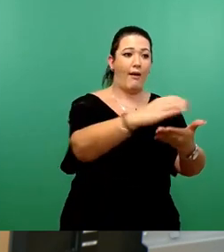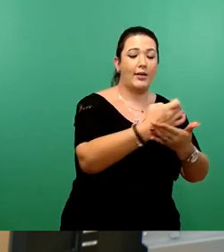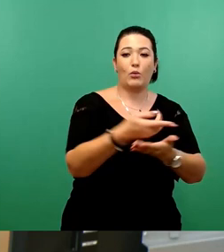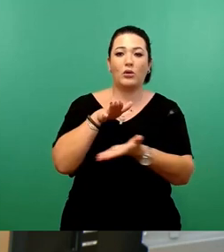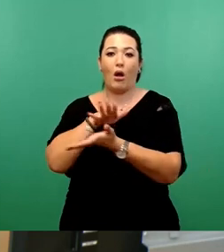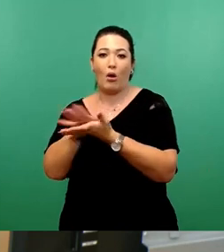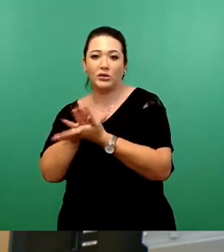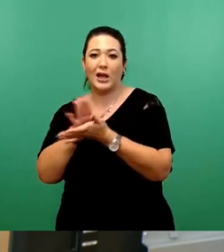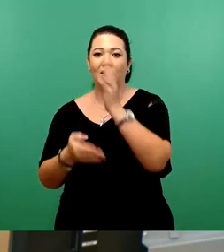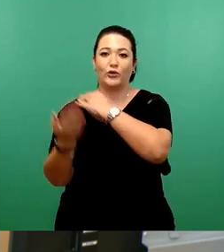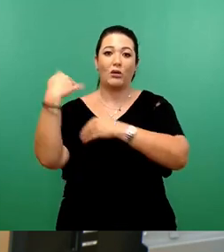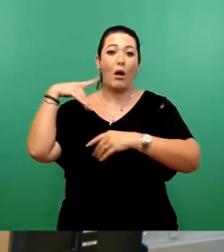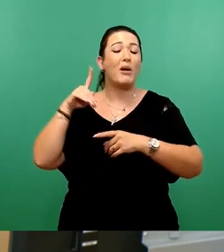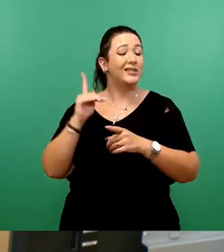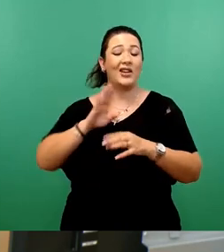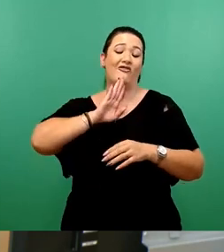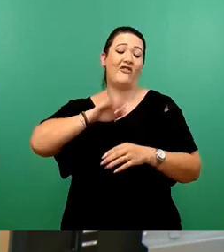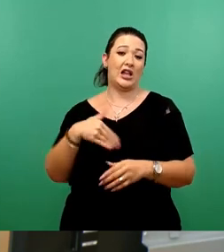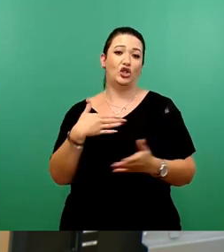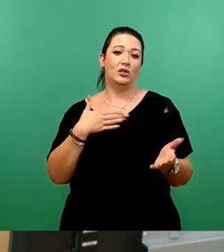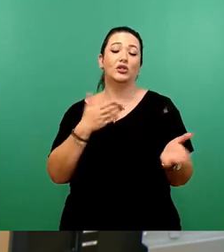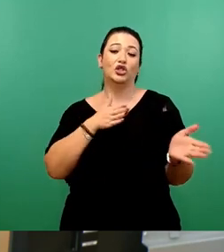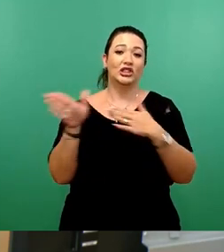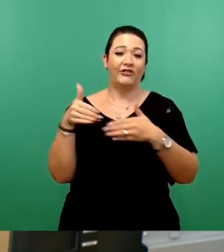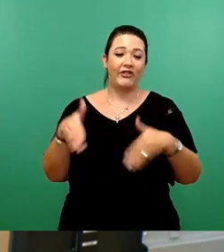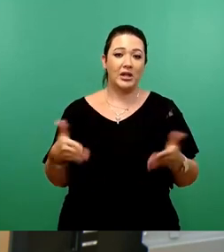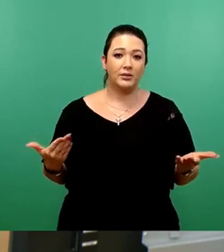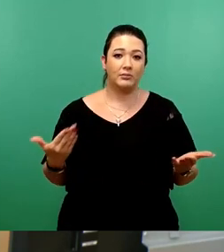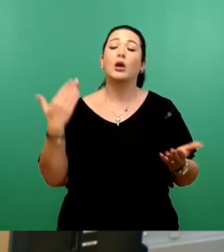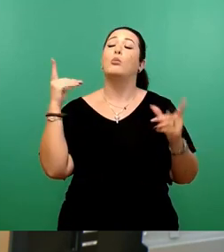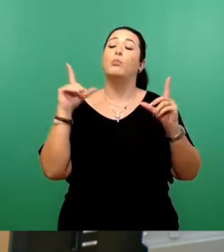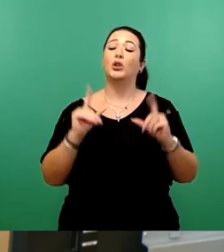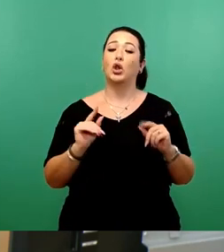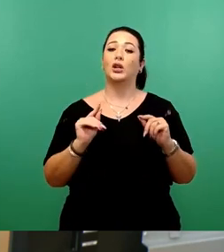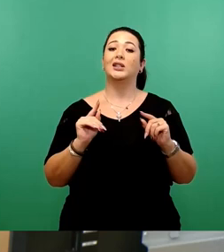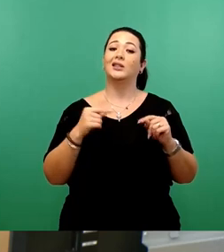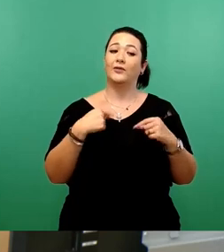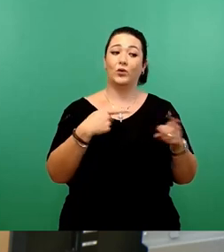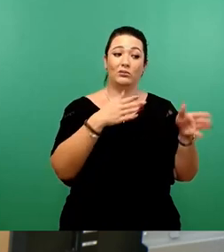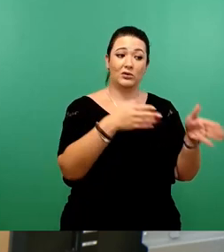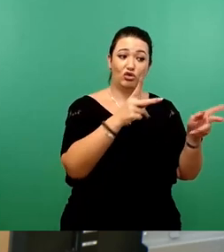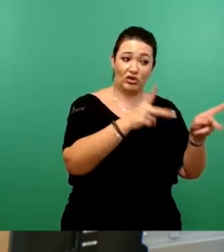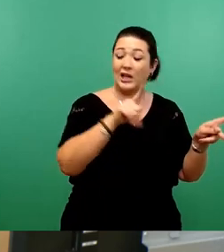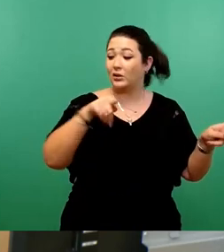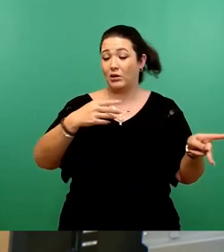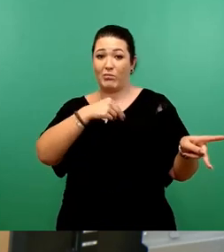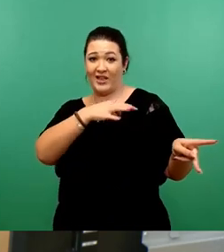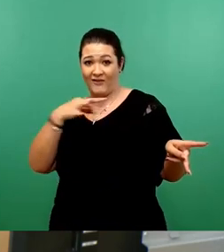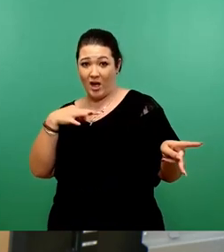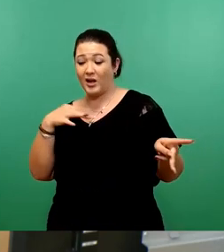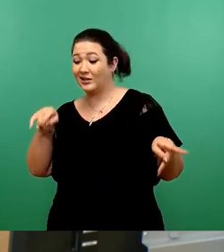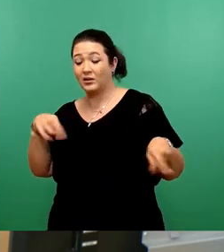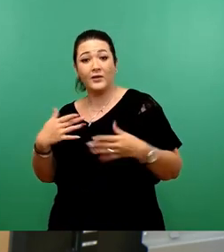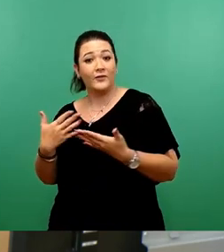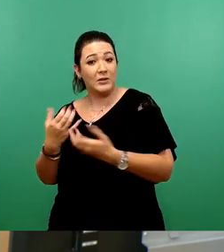falsch gewesen sind. Das heißt, man muss das tun, was man auch im Privaten tun würde. Man muss entweder